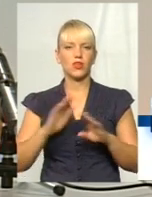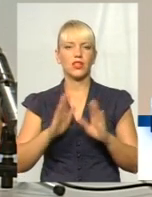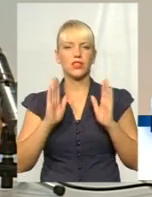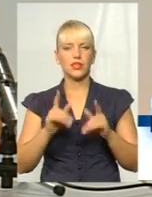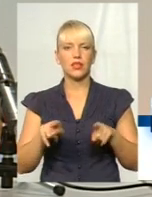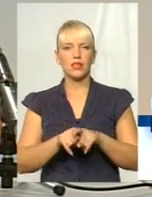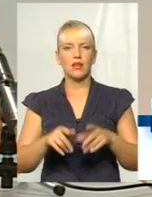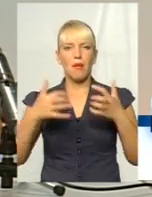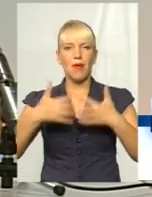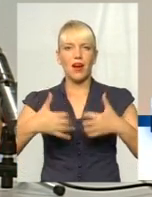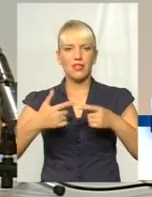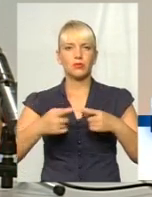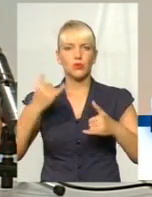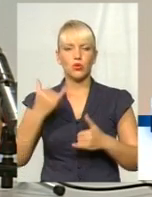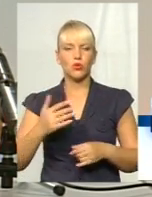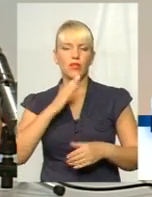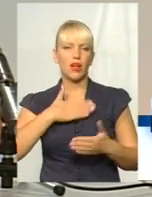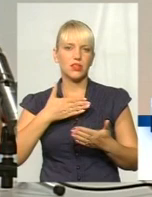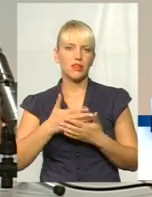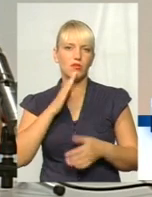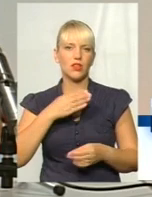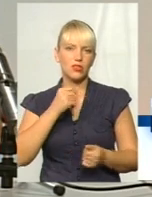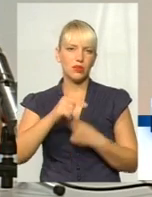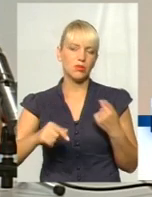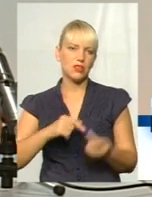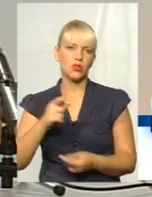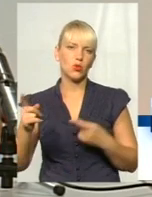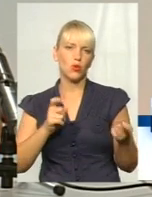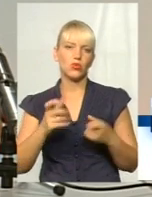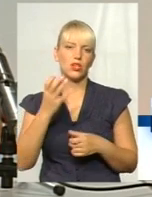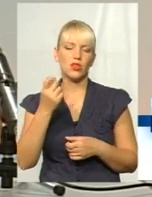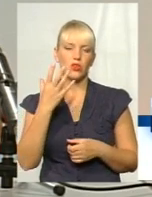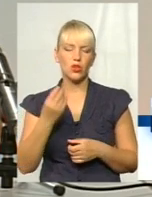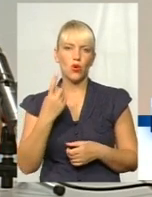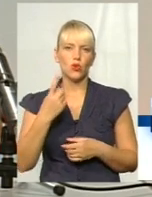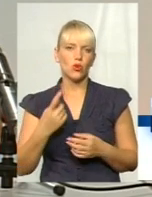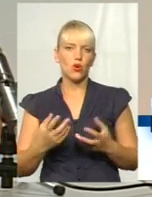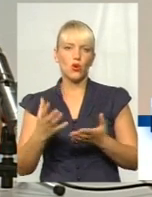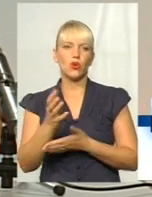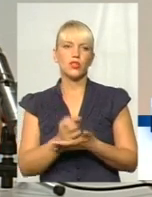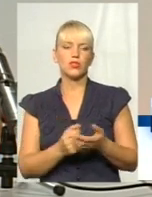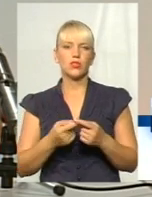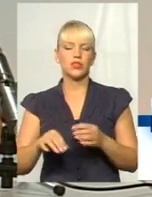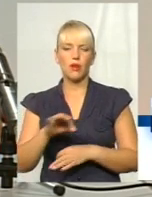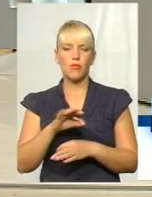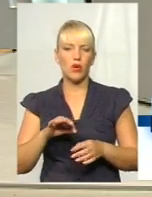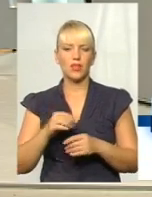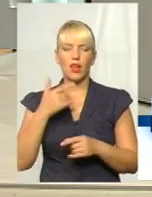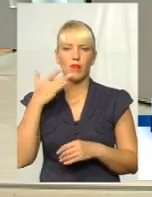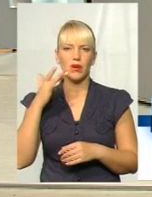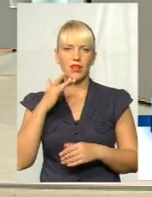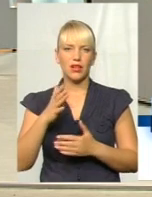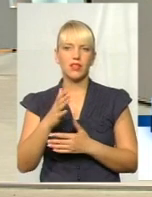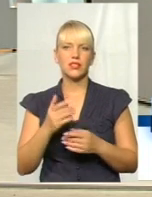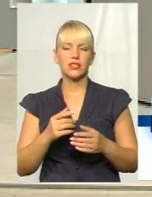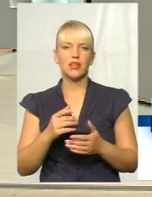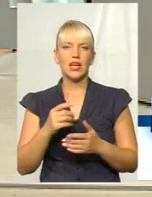механізм, сьогодні активно наші бізнесмени долучаються ще до одного ресурсу. Це проєкт з американським урядом, який фінансується посольством